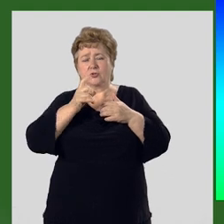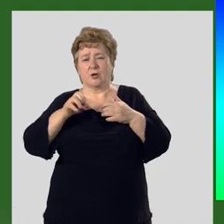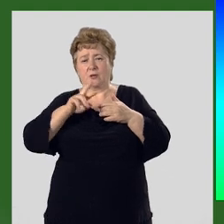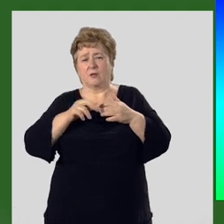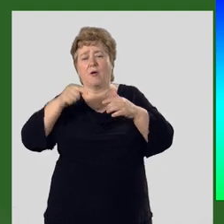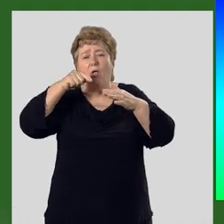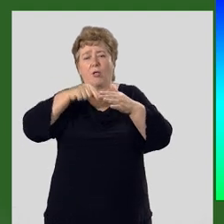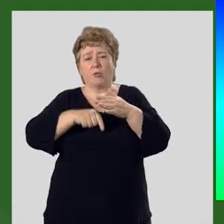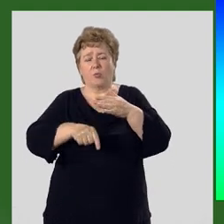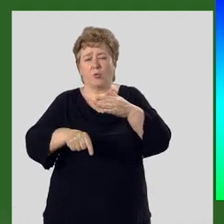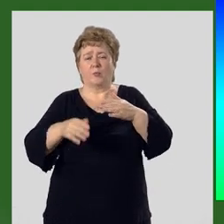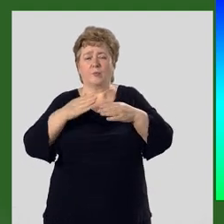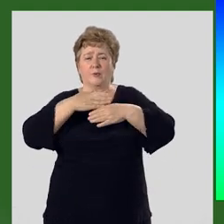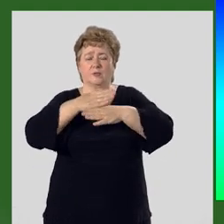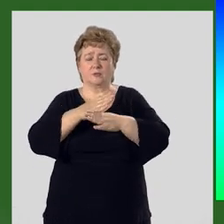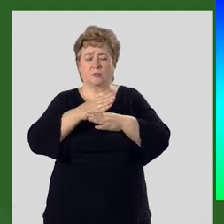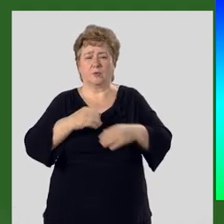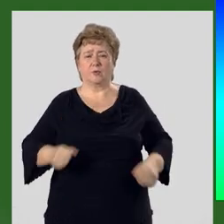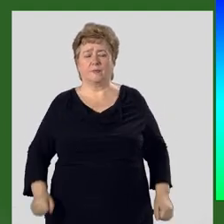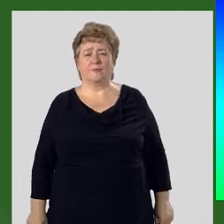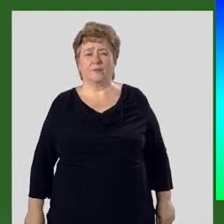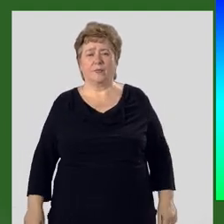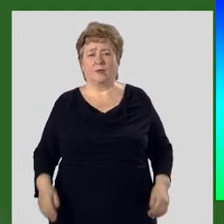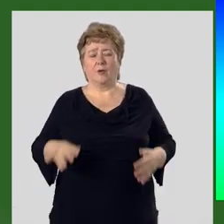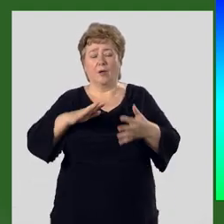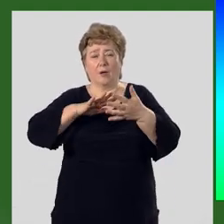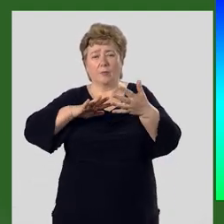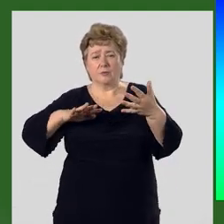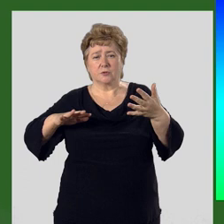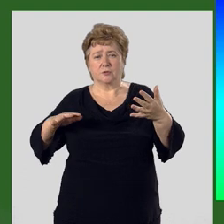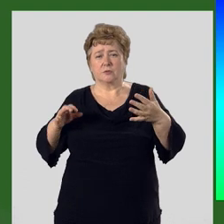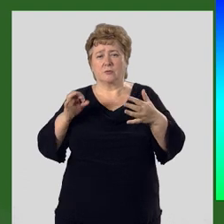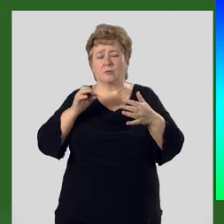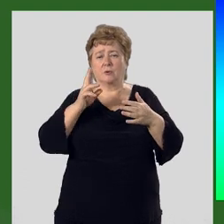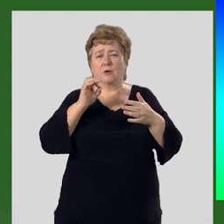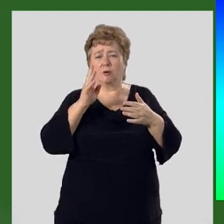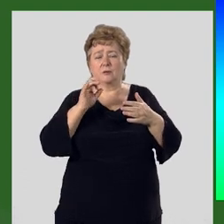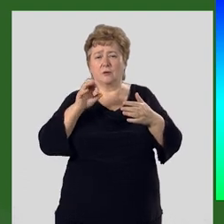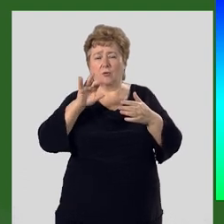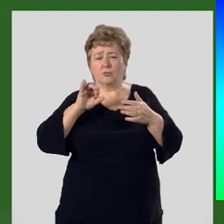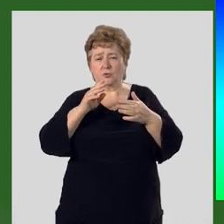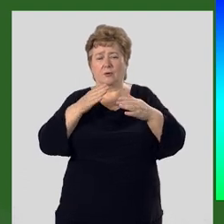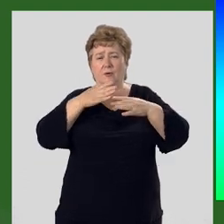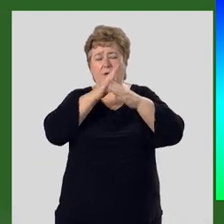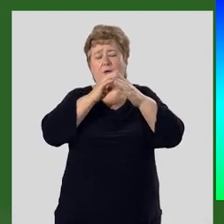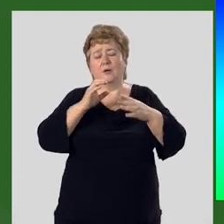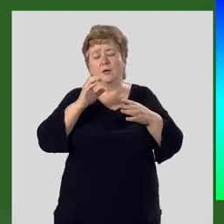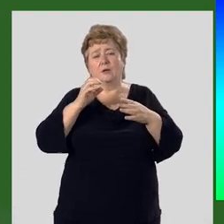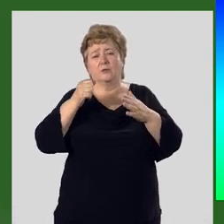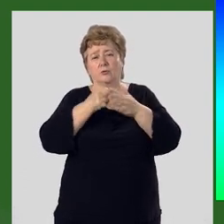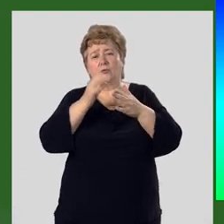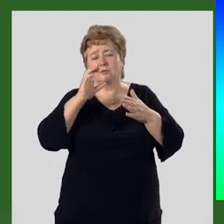глубоким разломам, идущим от Каратаусского хребта до Сары